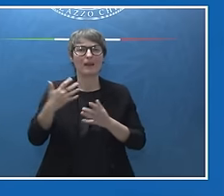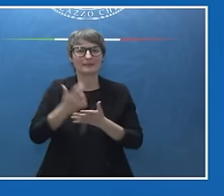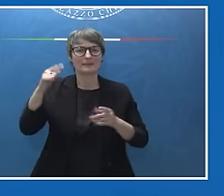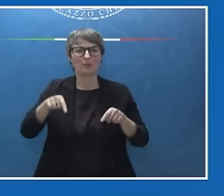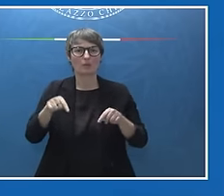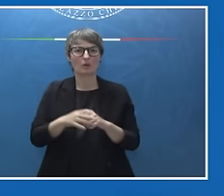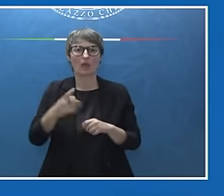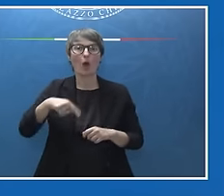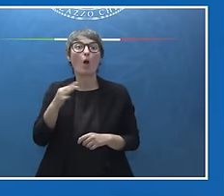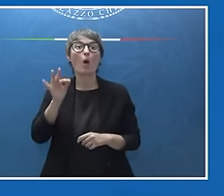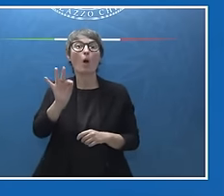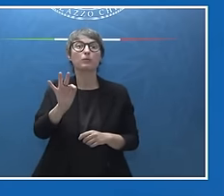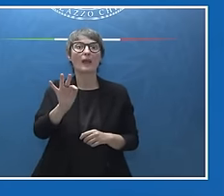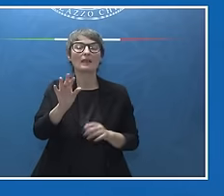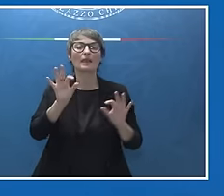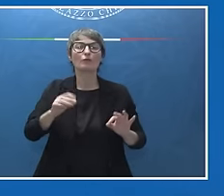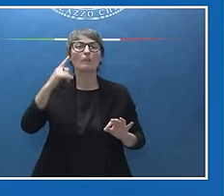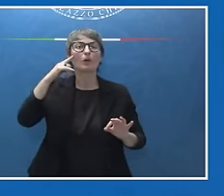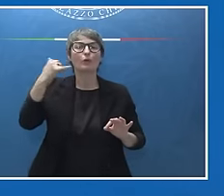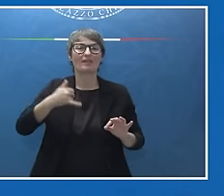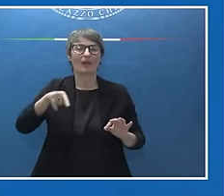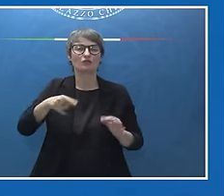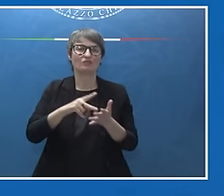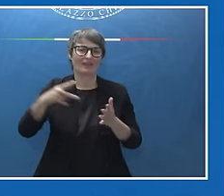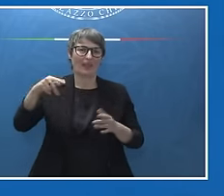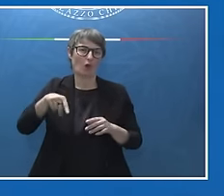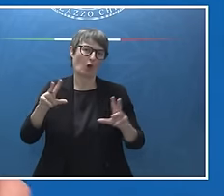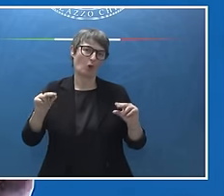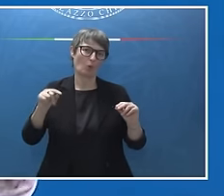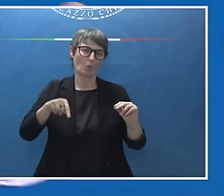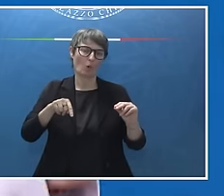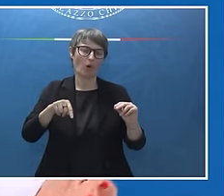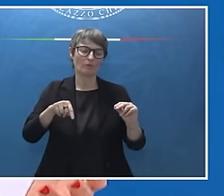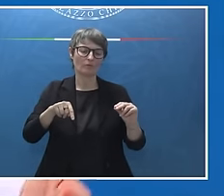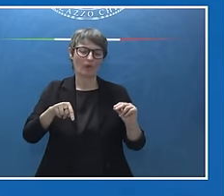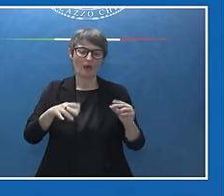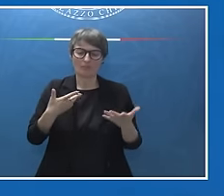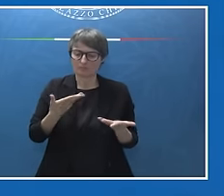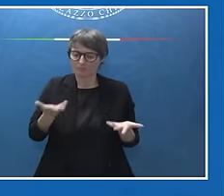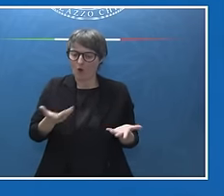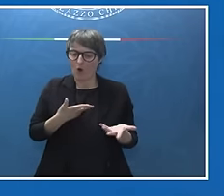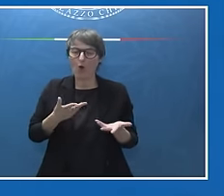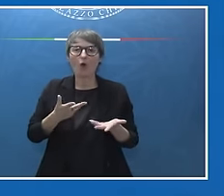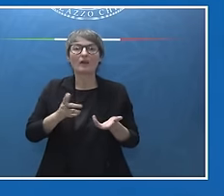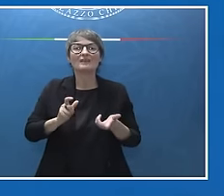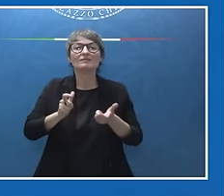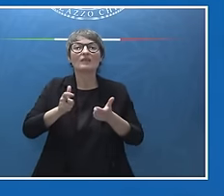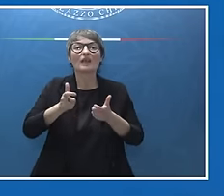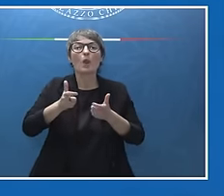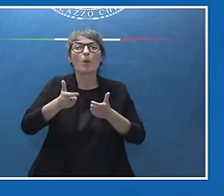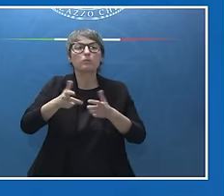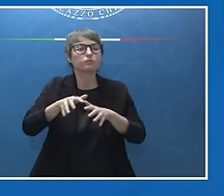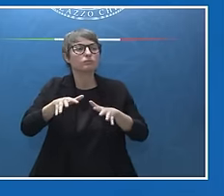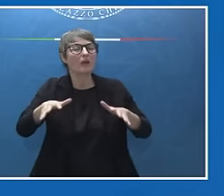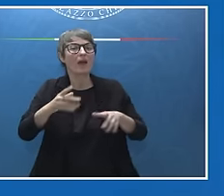è garantire che questa nuova tecnologia, nel momento in cui la sviluppiamo, rimanga in ogni caso